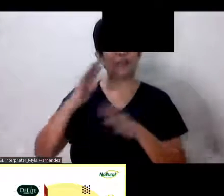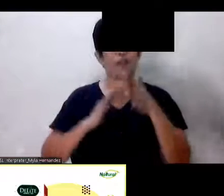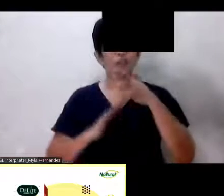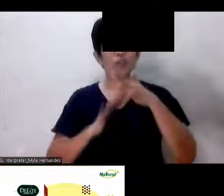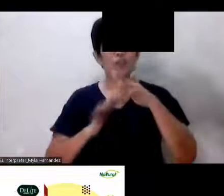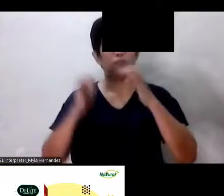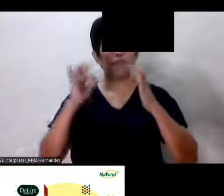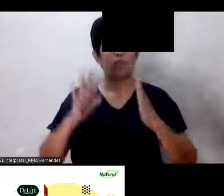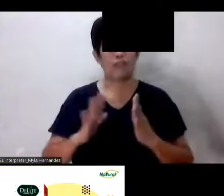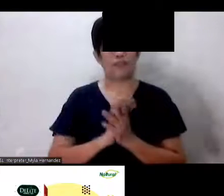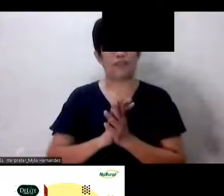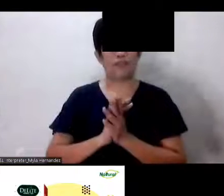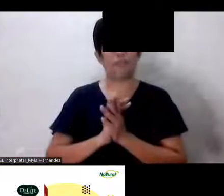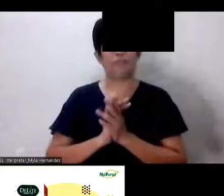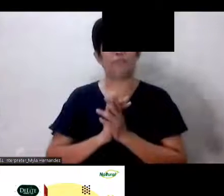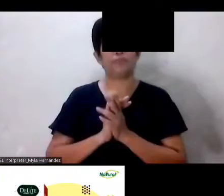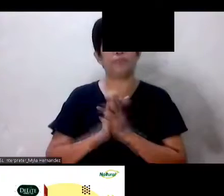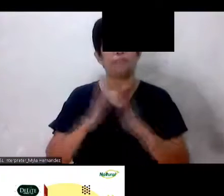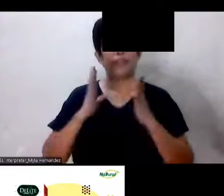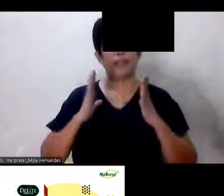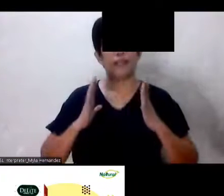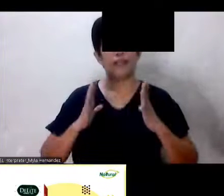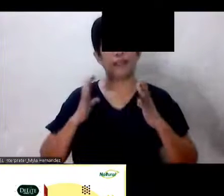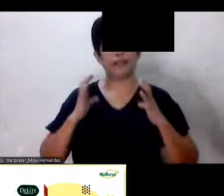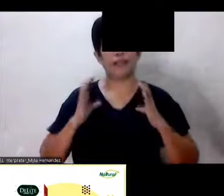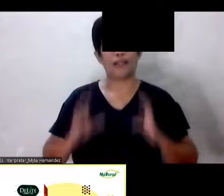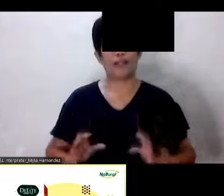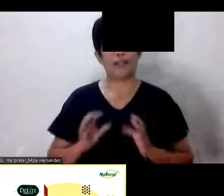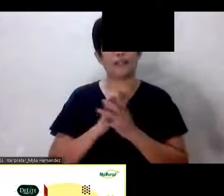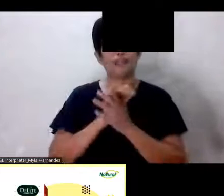Sa aming mga kliyente Sa aming clients Okay